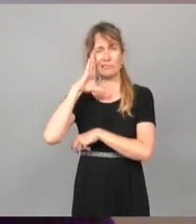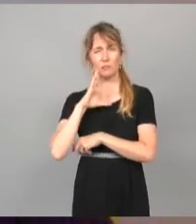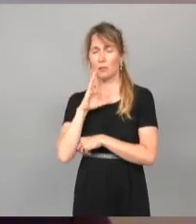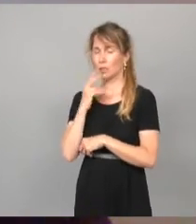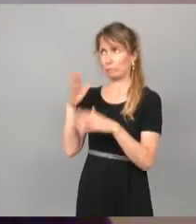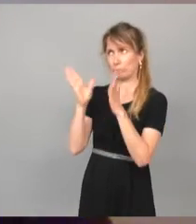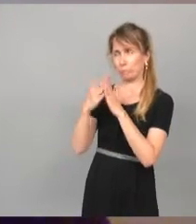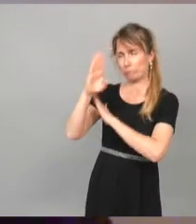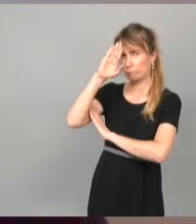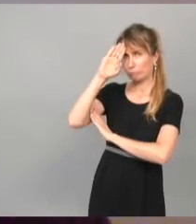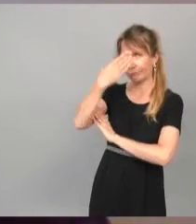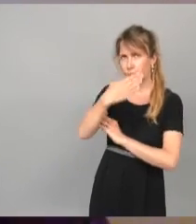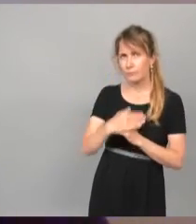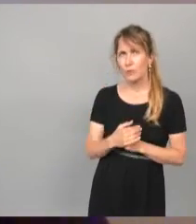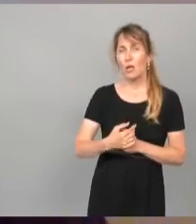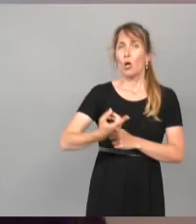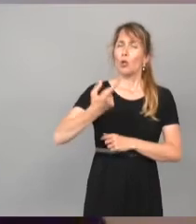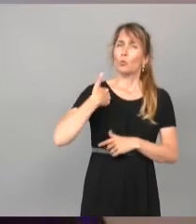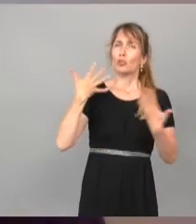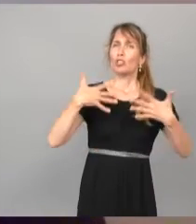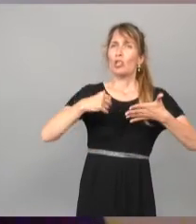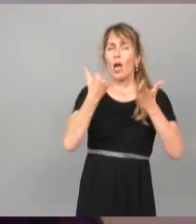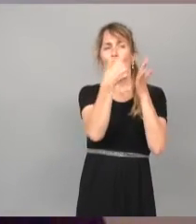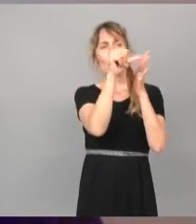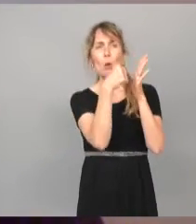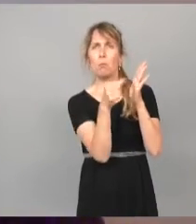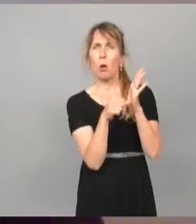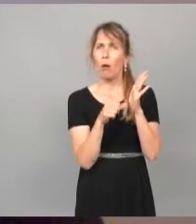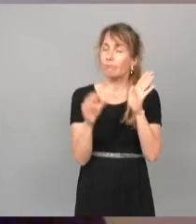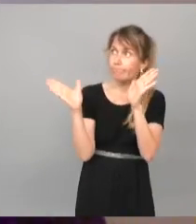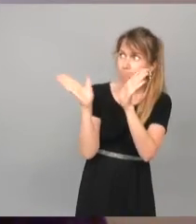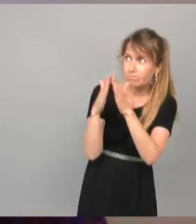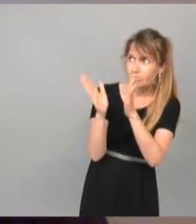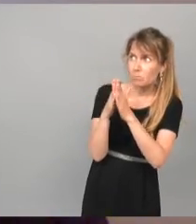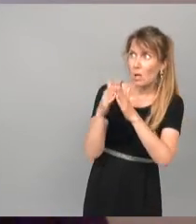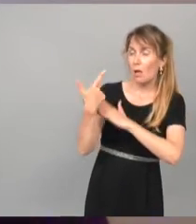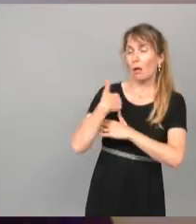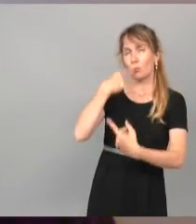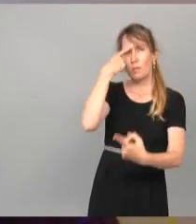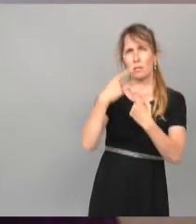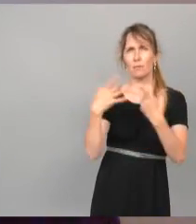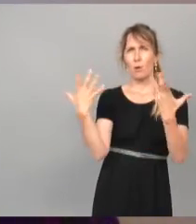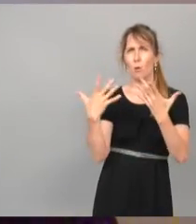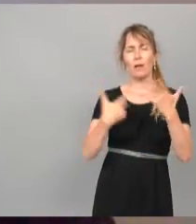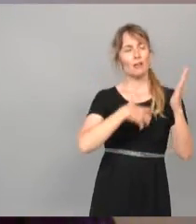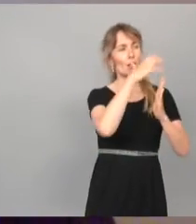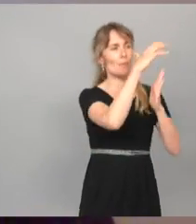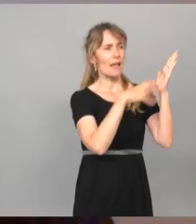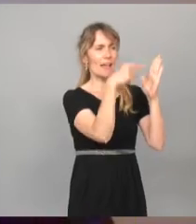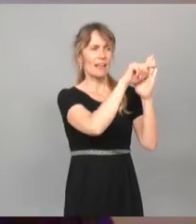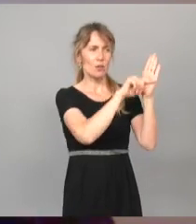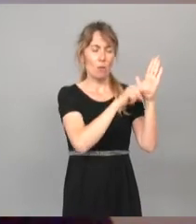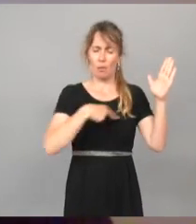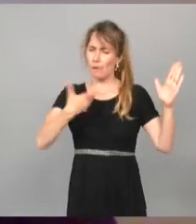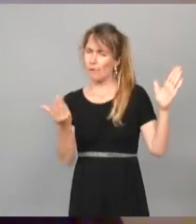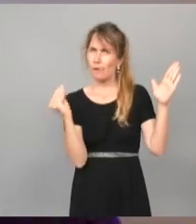amendements que nous avons proposés, qu'a proposé notre groupe ce soir, permettent de réintégrer dans les critères du règlement l'agriculture biologique et